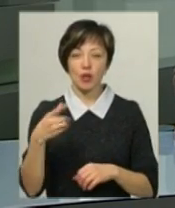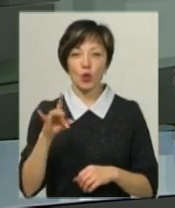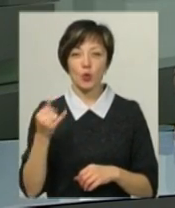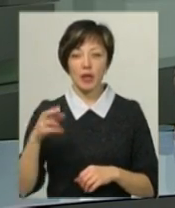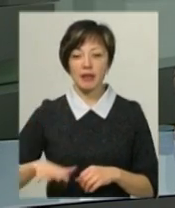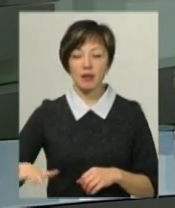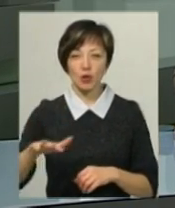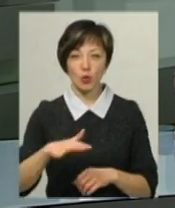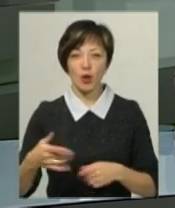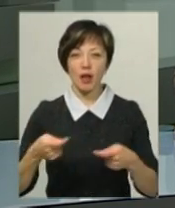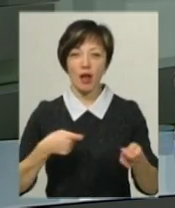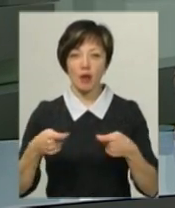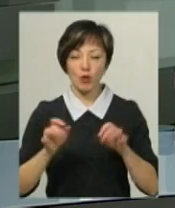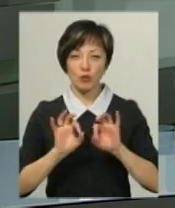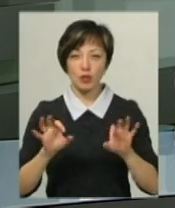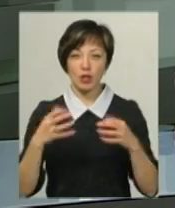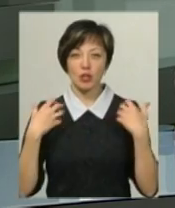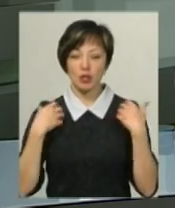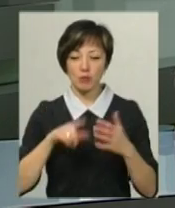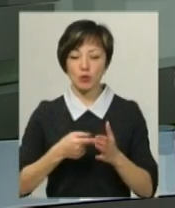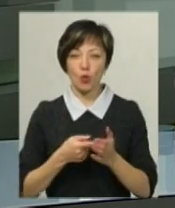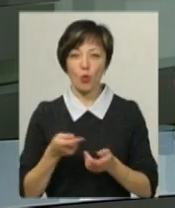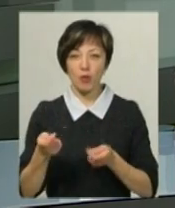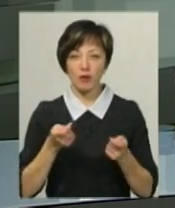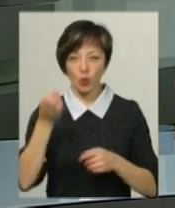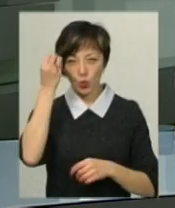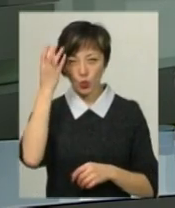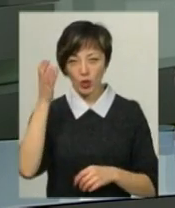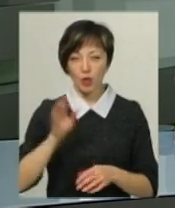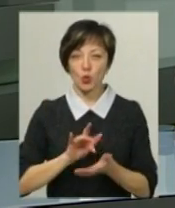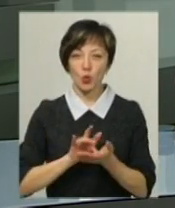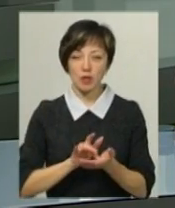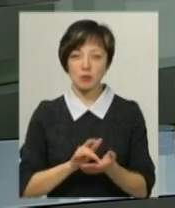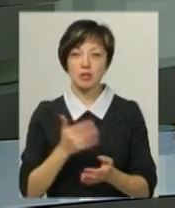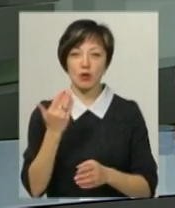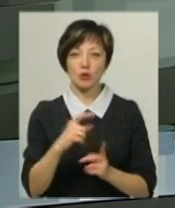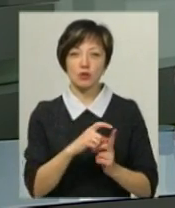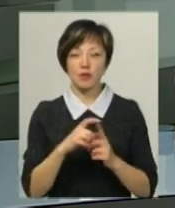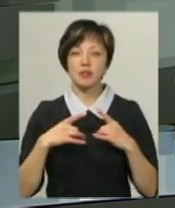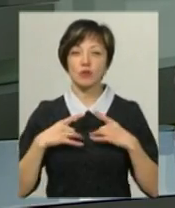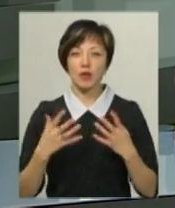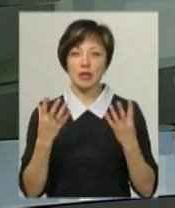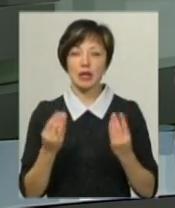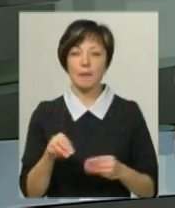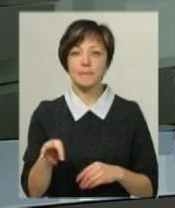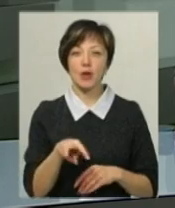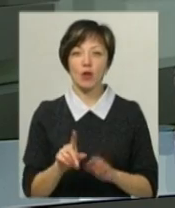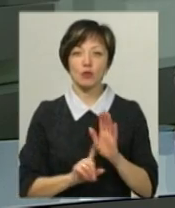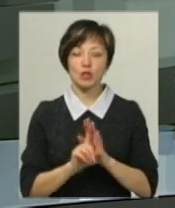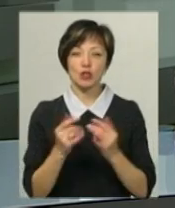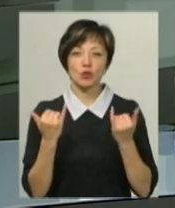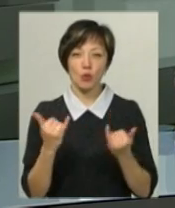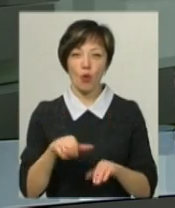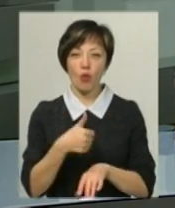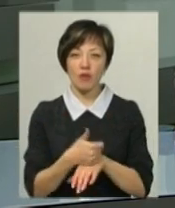Хмельницькому, розповідає начальник міського управління культури та туризму Артем Ромасюков. За його словами, святкування Дня Миколая спочнеться сьогодні